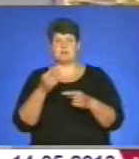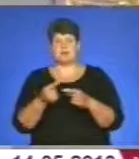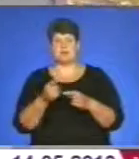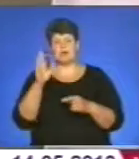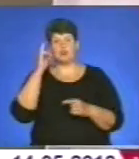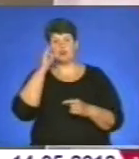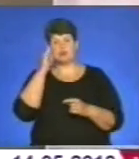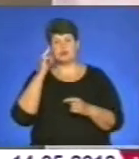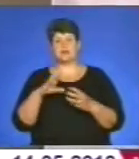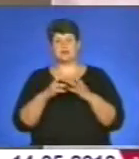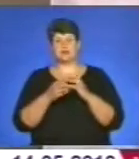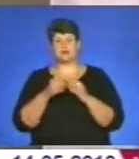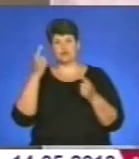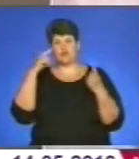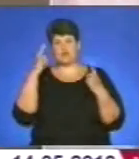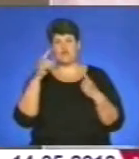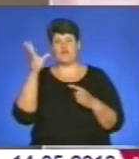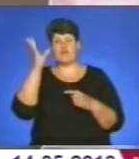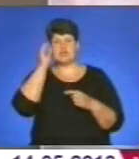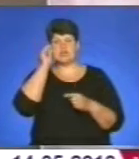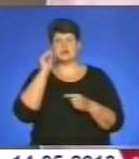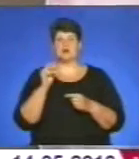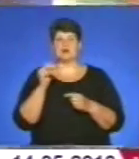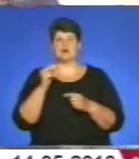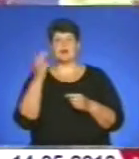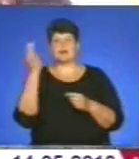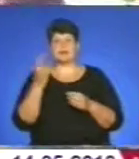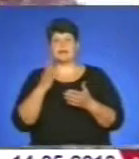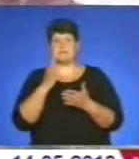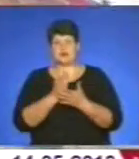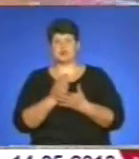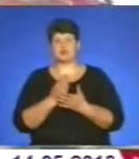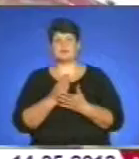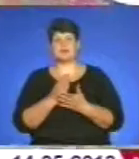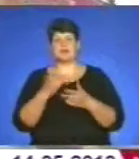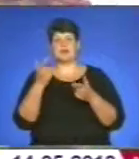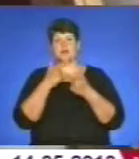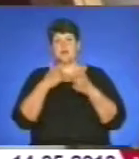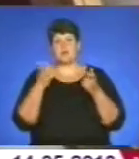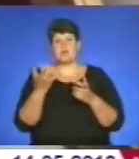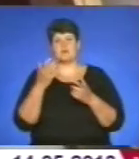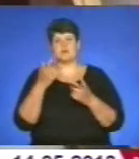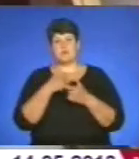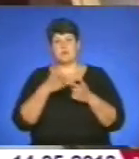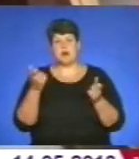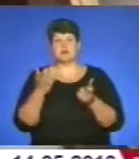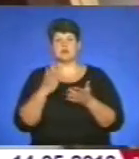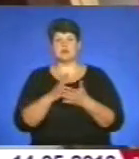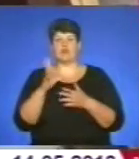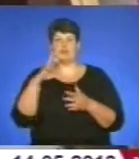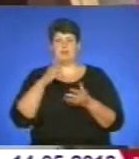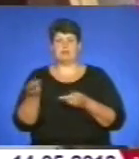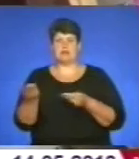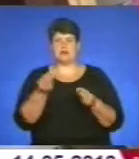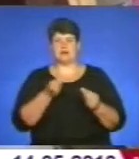результатами творчості. Вважає, що картини несуть інформацію. Настрій художника і фон впливає на оточуючих. Художниця